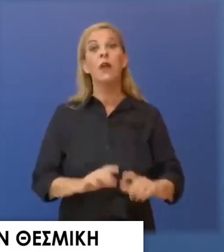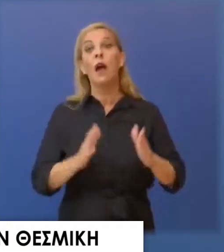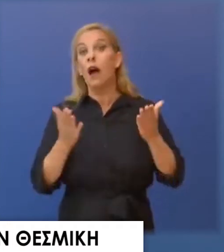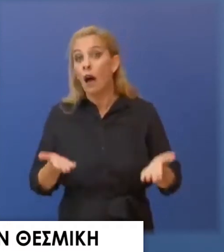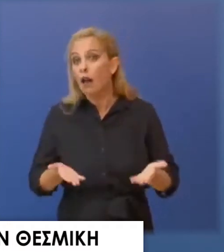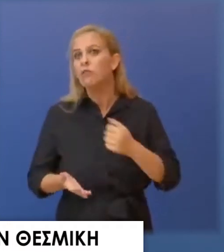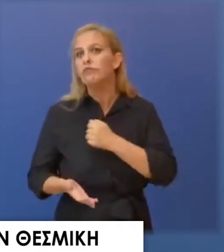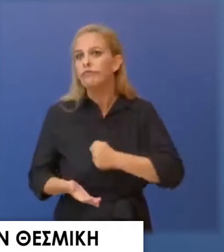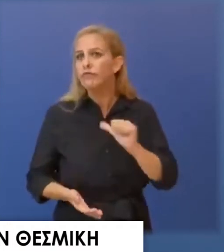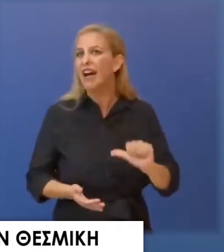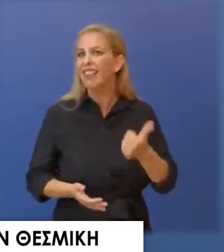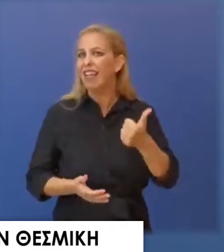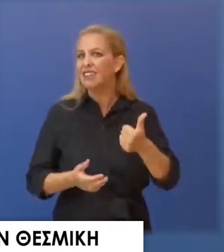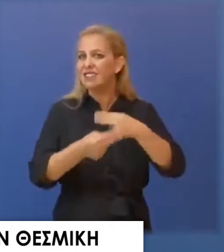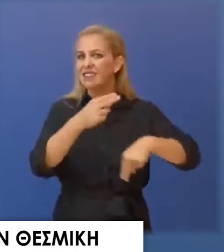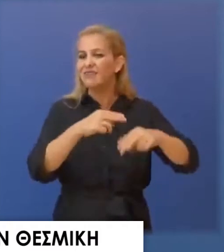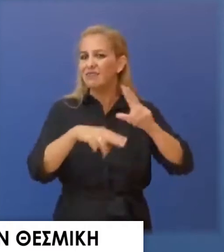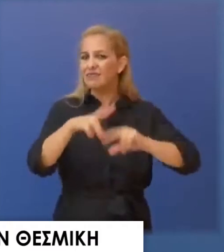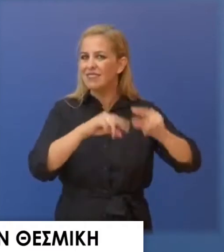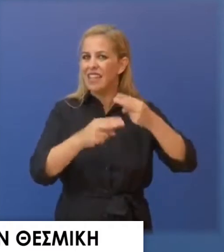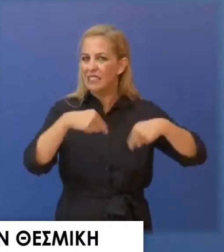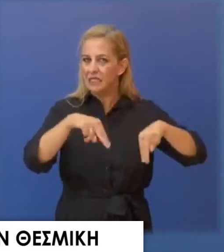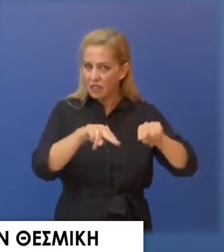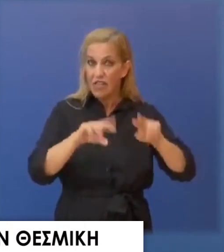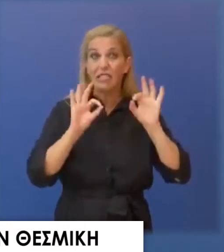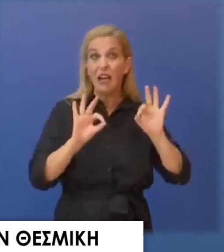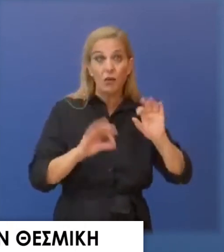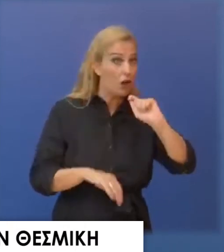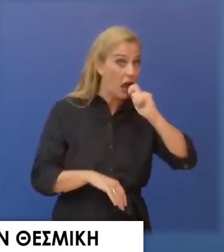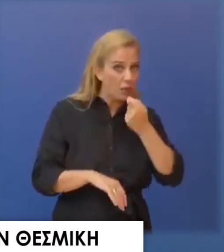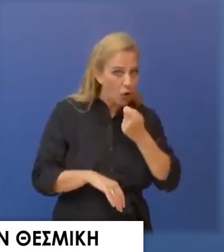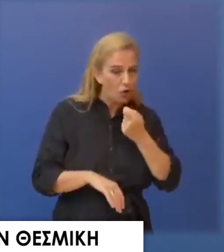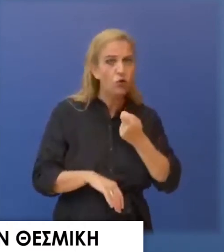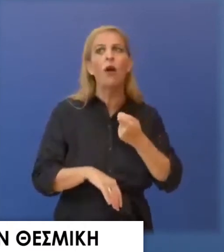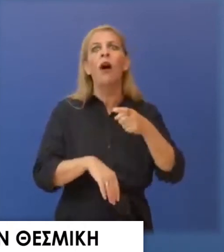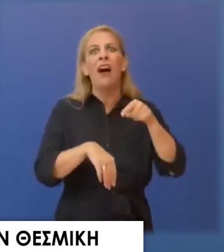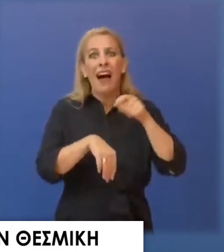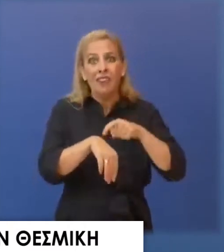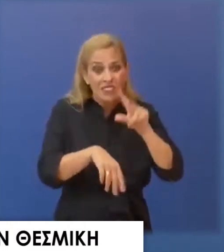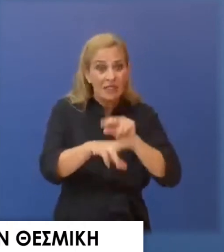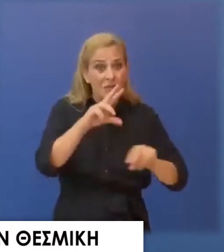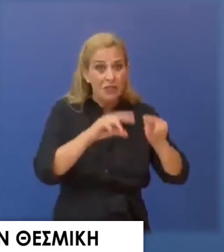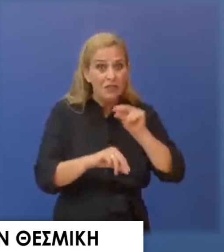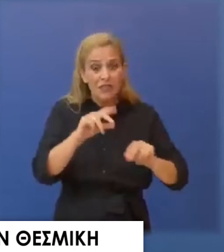ότι η χθεσινή συνεδρίαση, παρά τον αυστηρό απόρριτο χαρακτήρα της, μεταδιδόταν κατά τη διάρκεια της